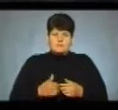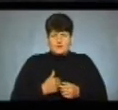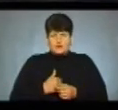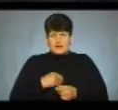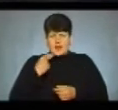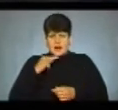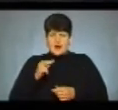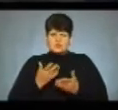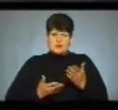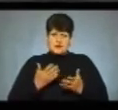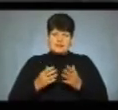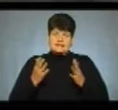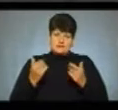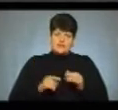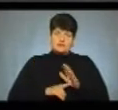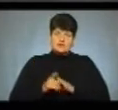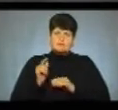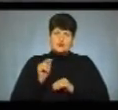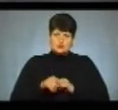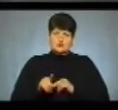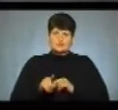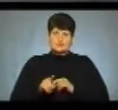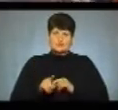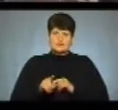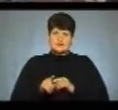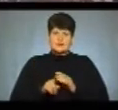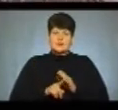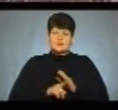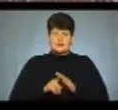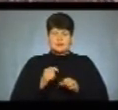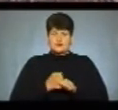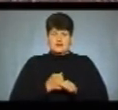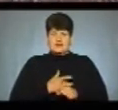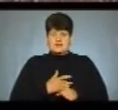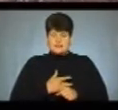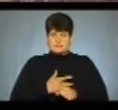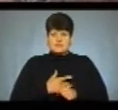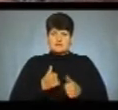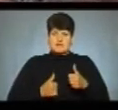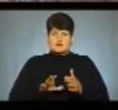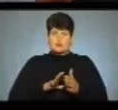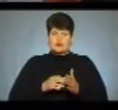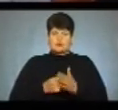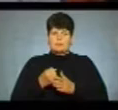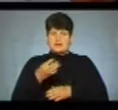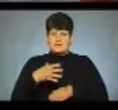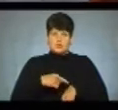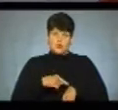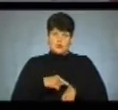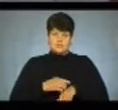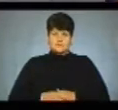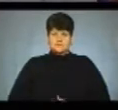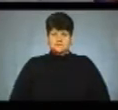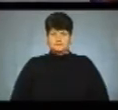кращого, але давайте почнемо з того, що вони завели це серце. Змагання тривали до 15-ї години. Ірина Терлюк, Андрій